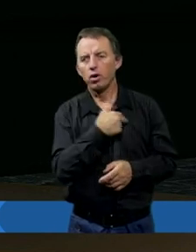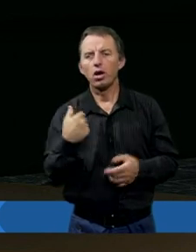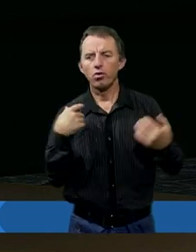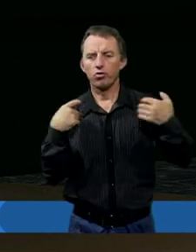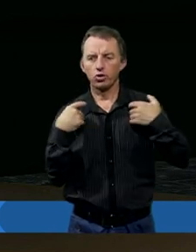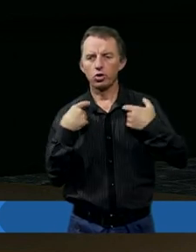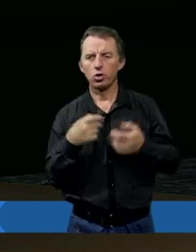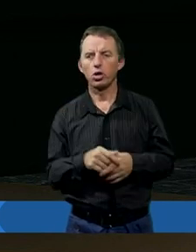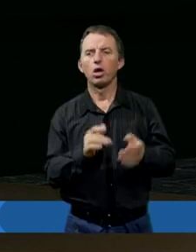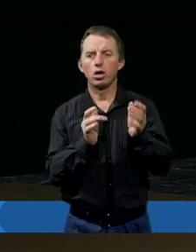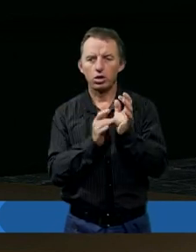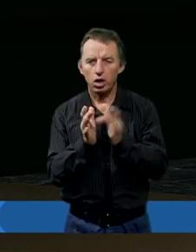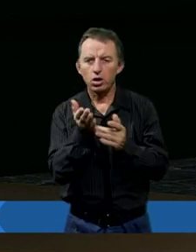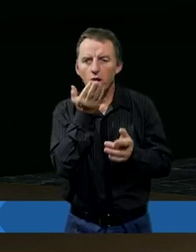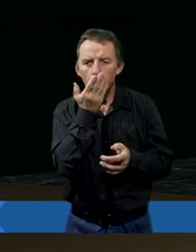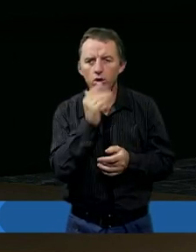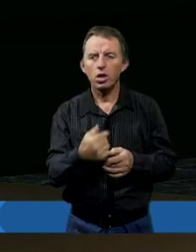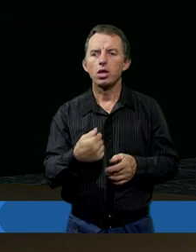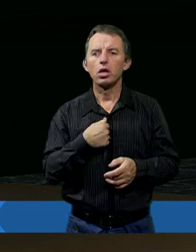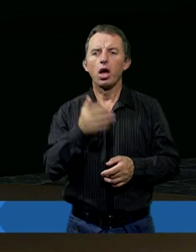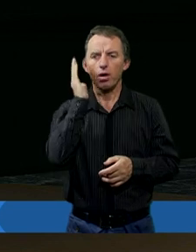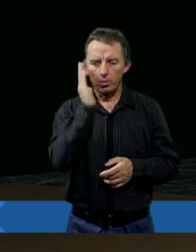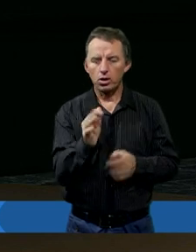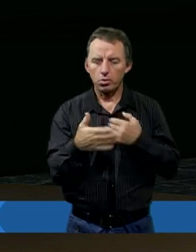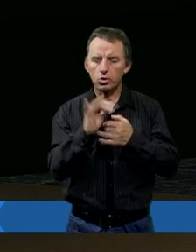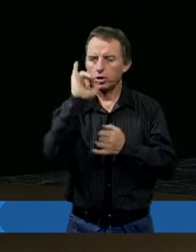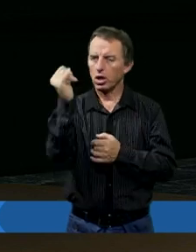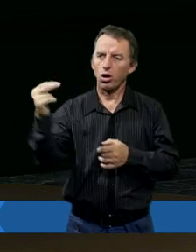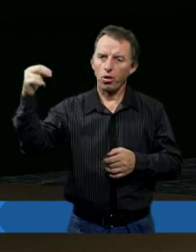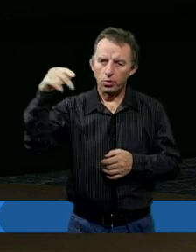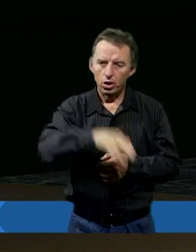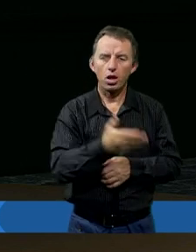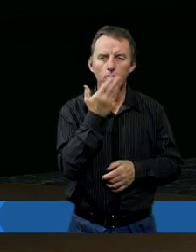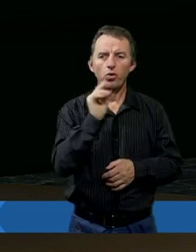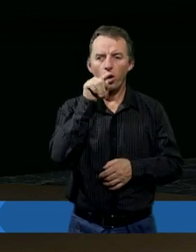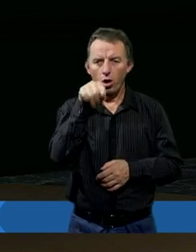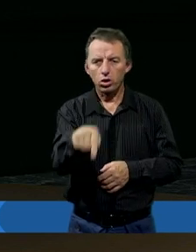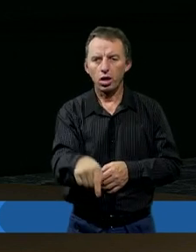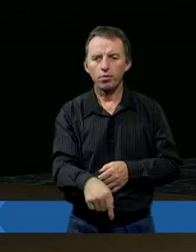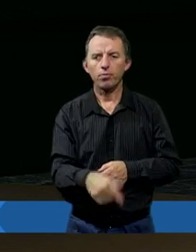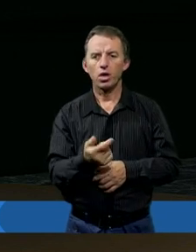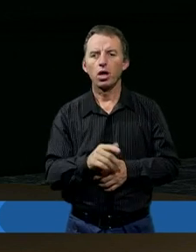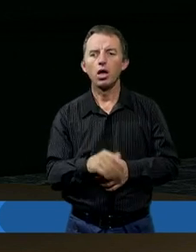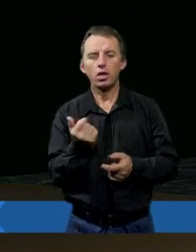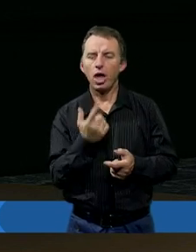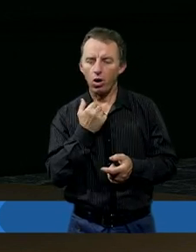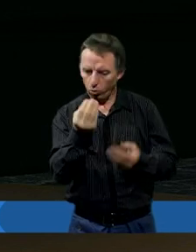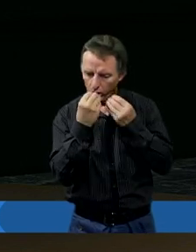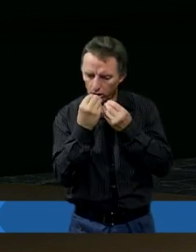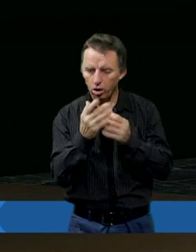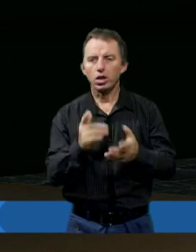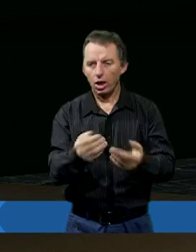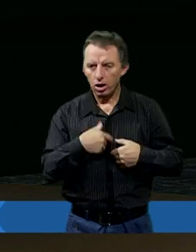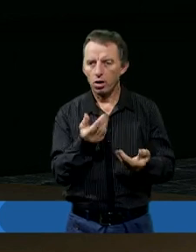rozważaniu. Jezus kiedy mówi, jak to będzie przy Jego przyjściu i mówi o tym, że co? Albowiem łaknąłem, a